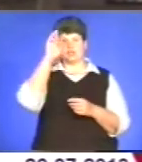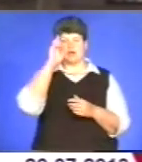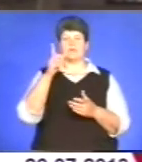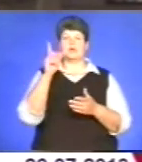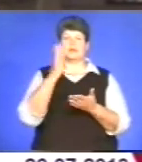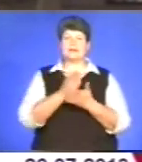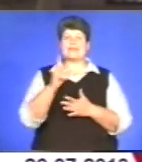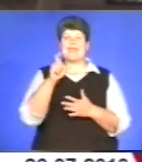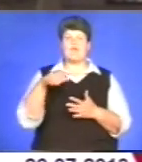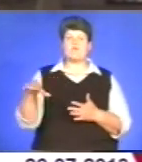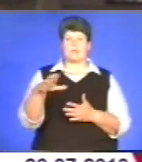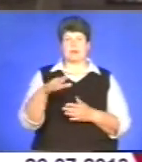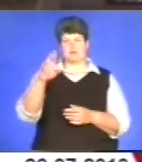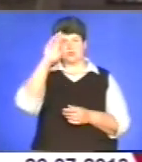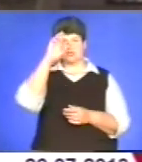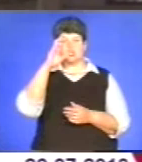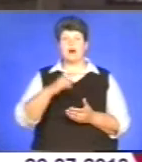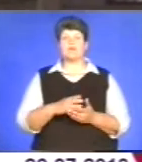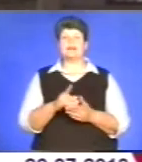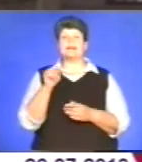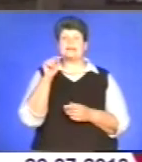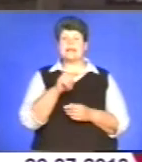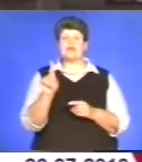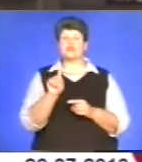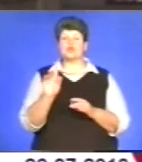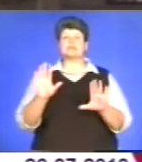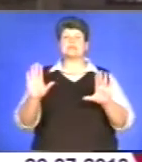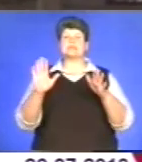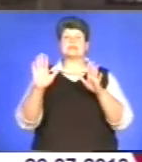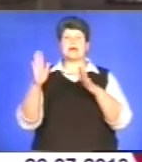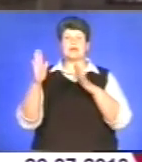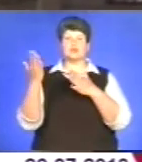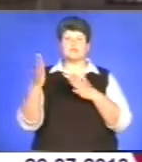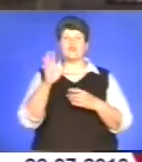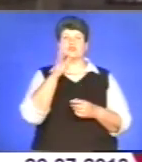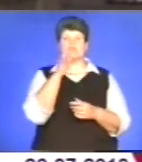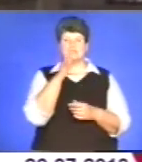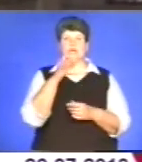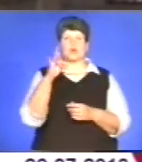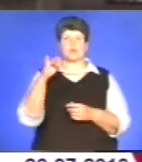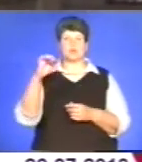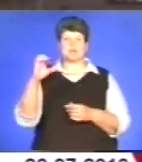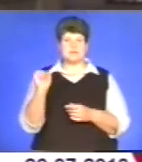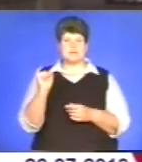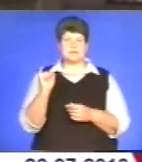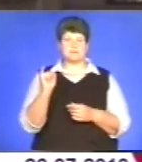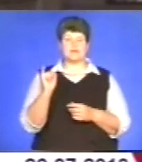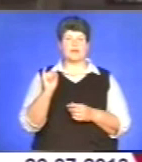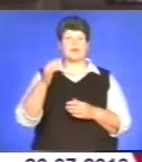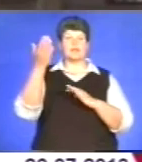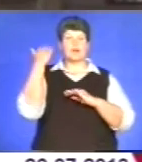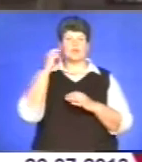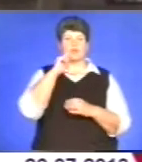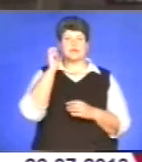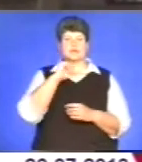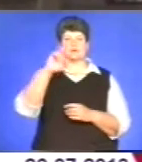державою. Те, що сталося в часи Русі, давньої української держави, дуже